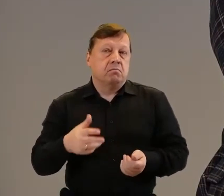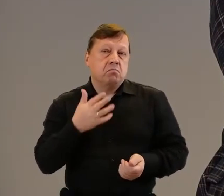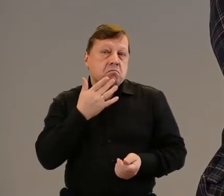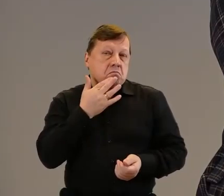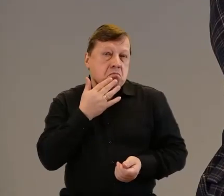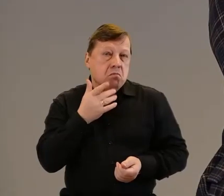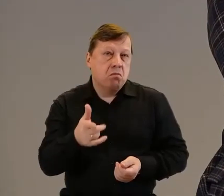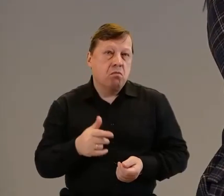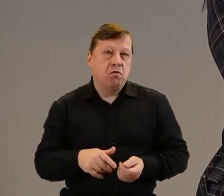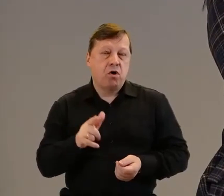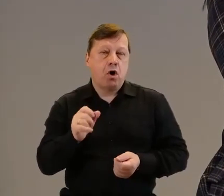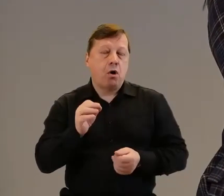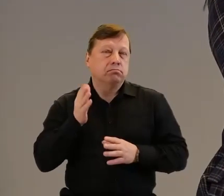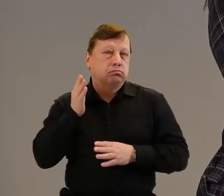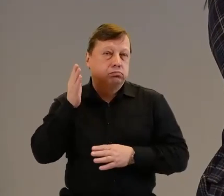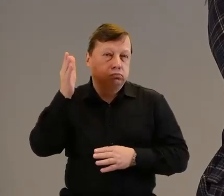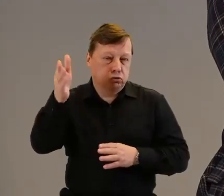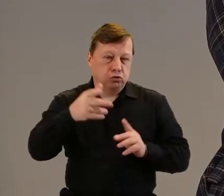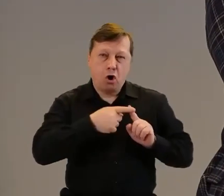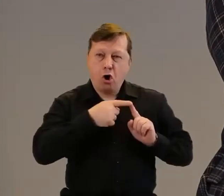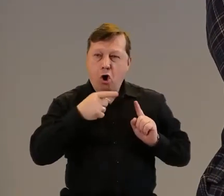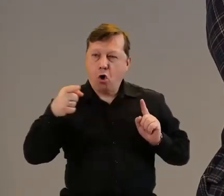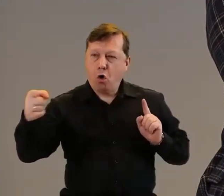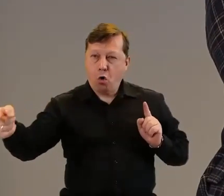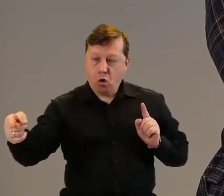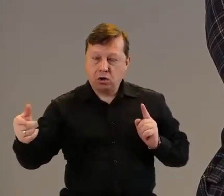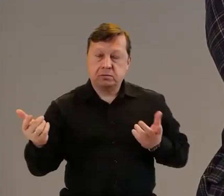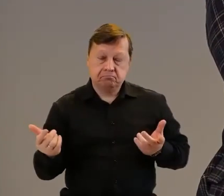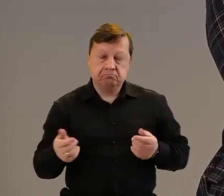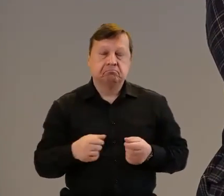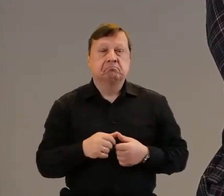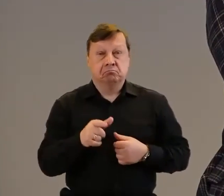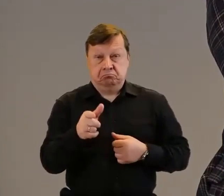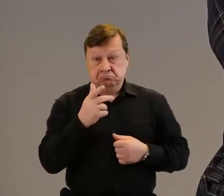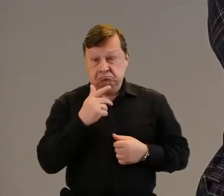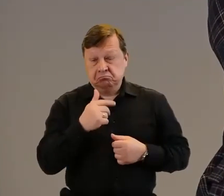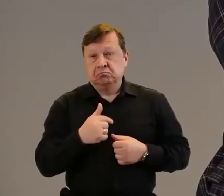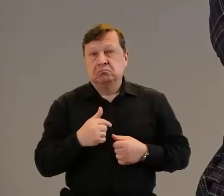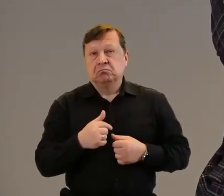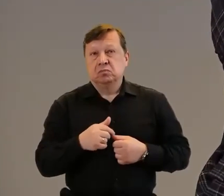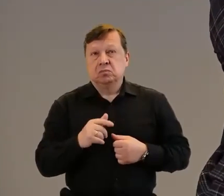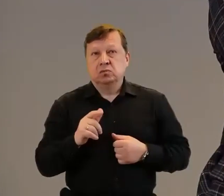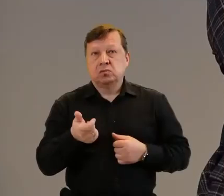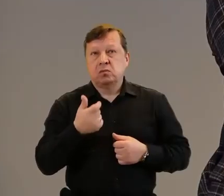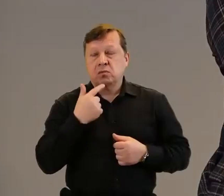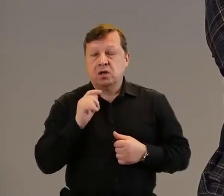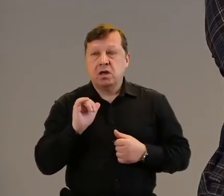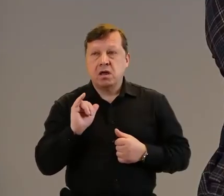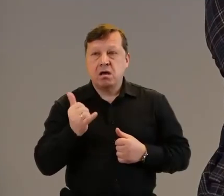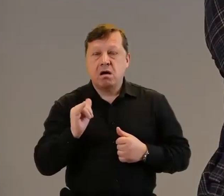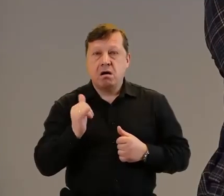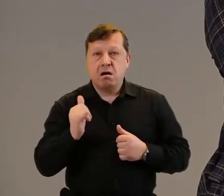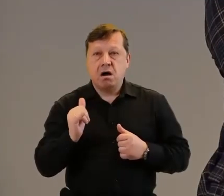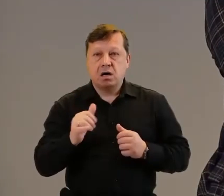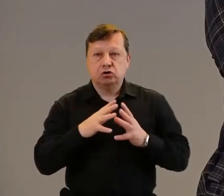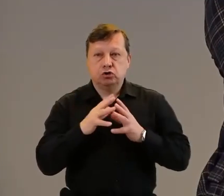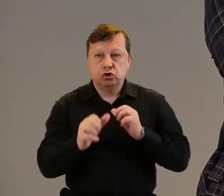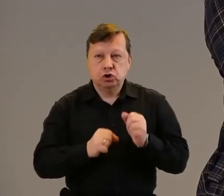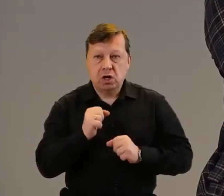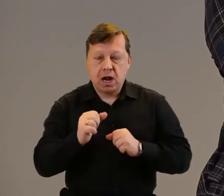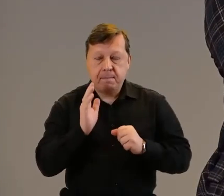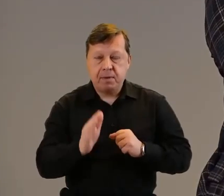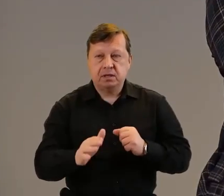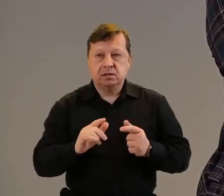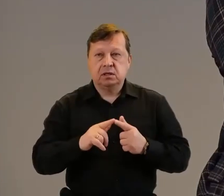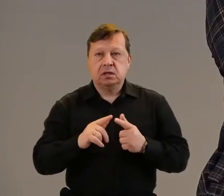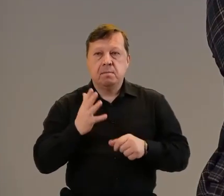o tej perspektywie czasowej, o tym, żeby sobie wyznaczać, jacy będziemy za 10 lat, a jacy